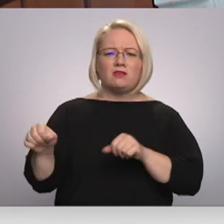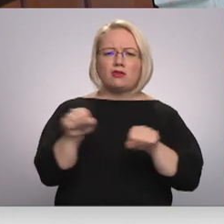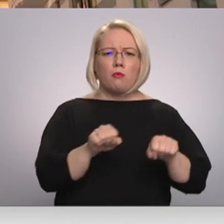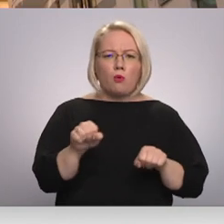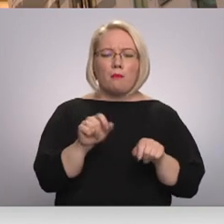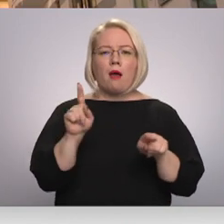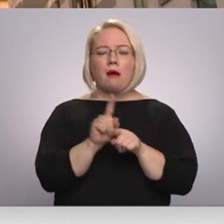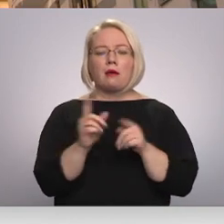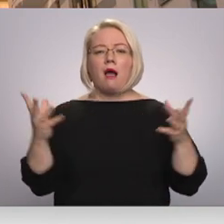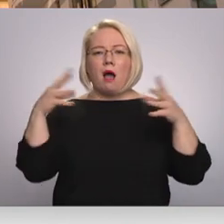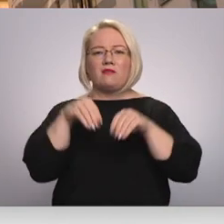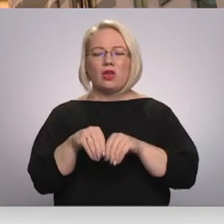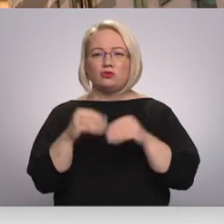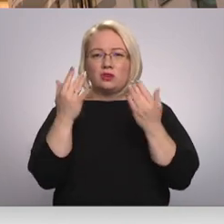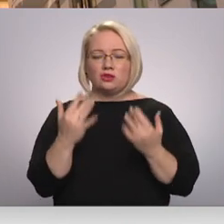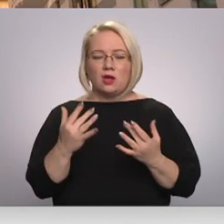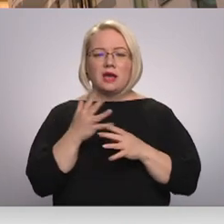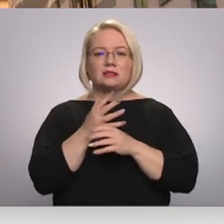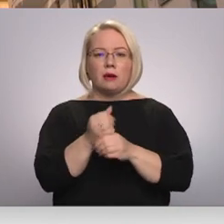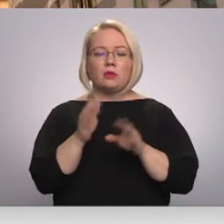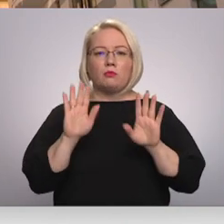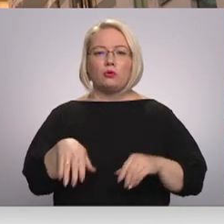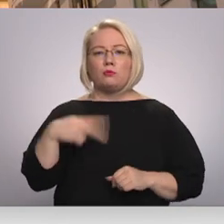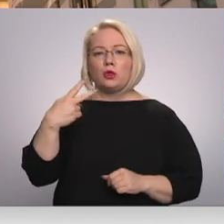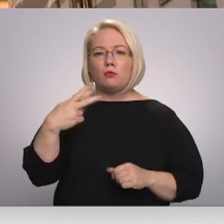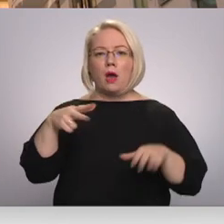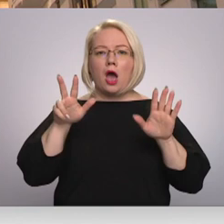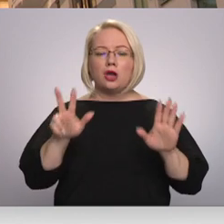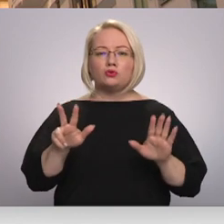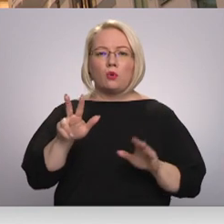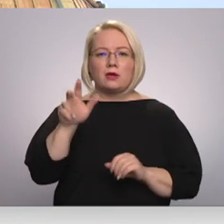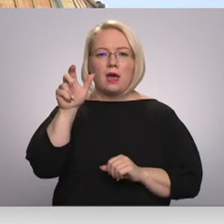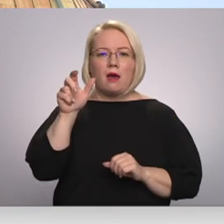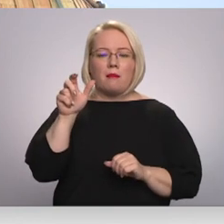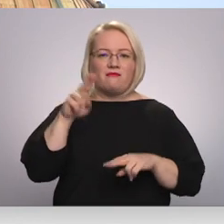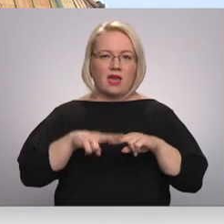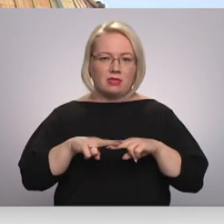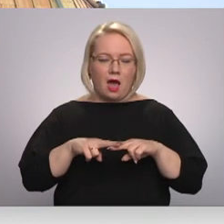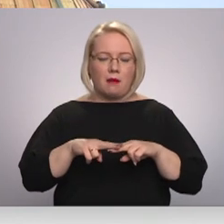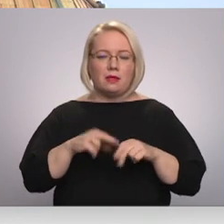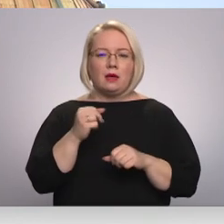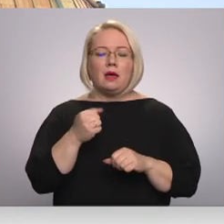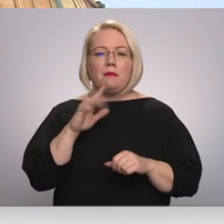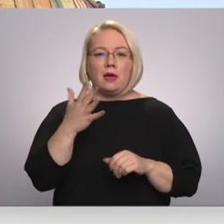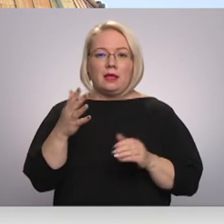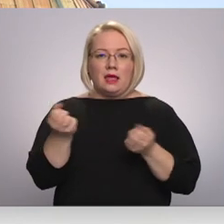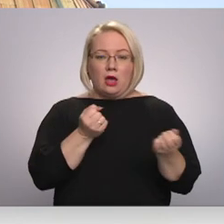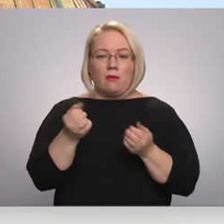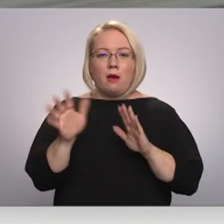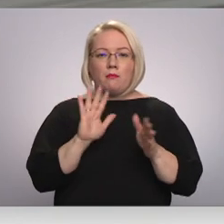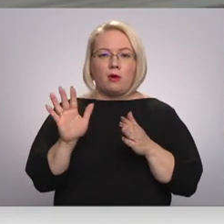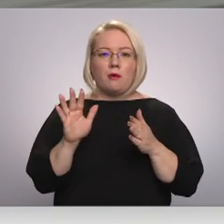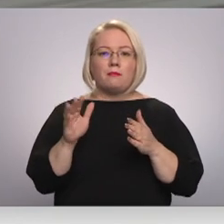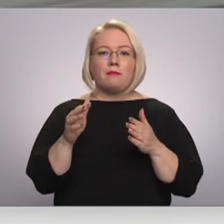Prognozēts, ka apvienošanas rezultātā samazinājums būs par 28 štāta vietām. Ietalpījums aptveni 600 tūkstoši eiro